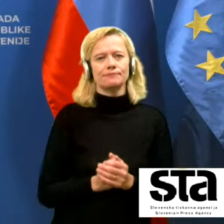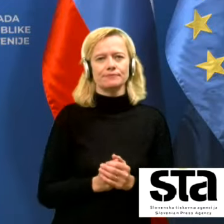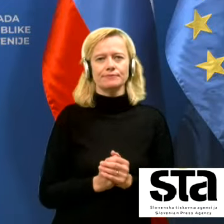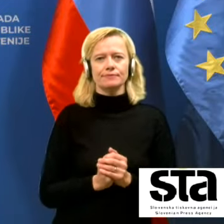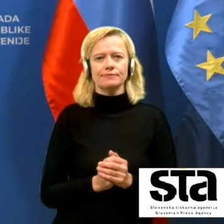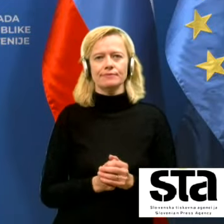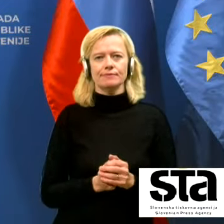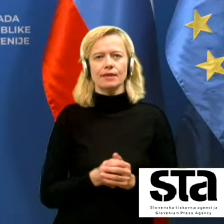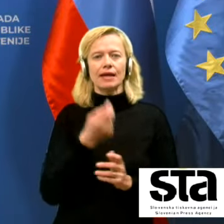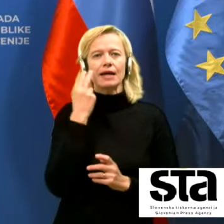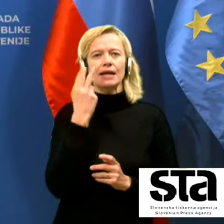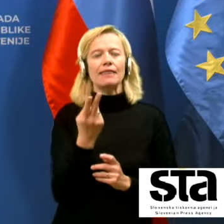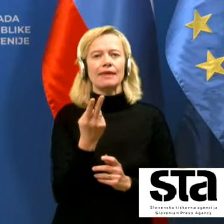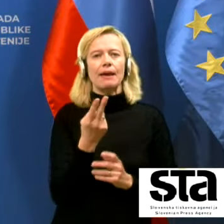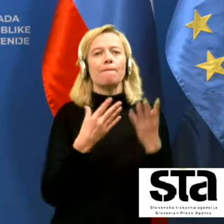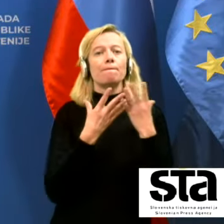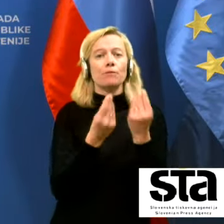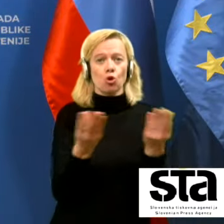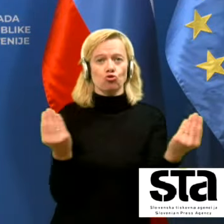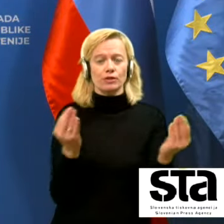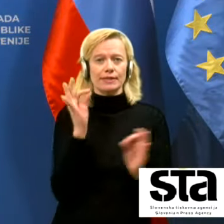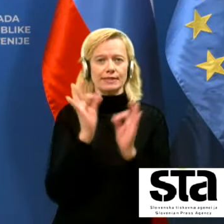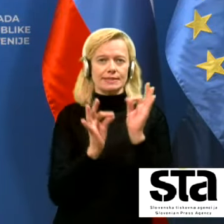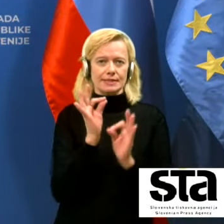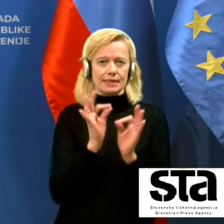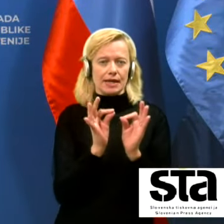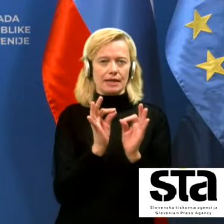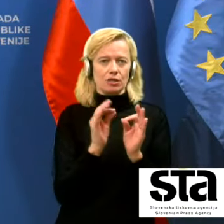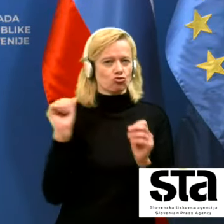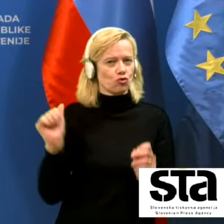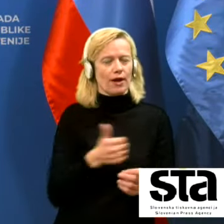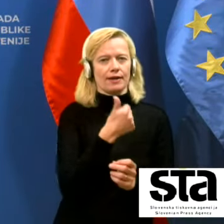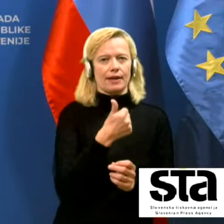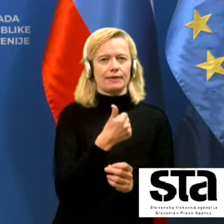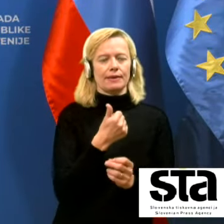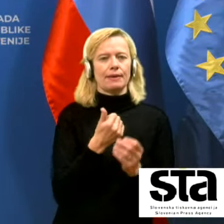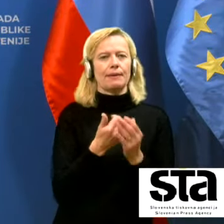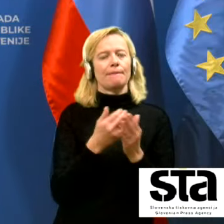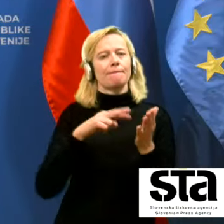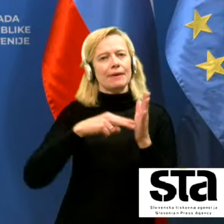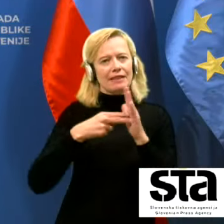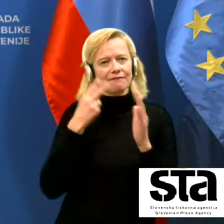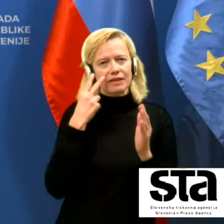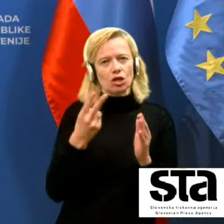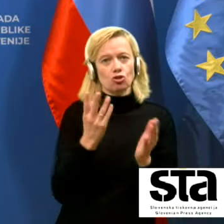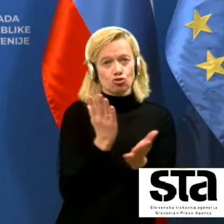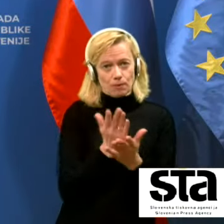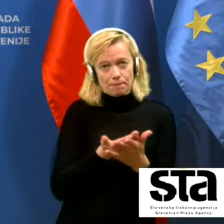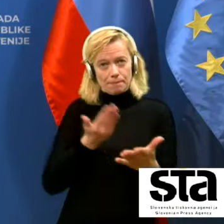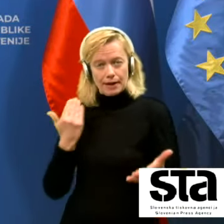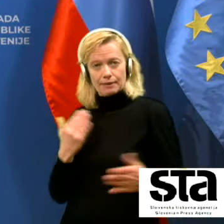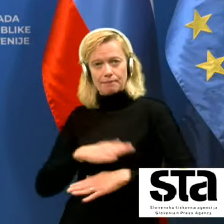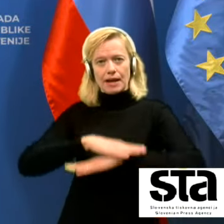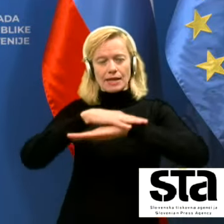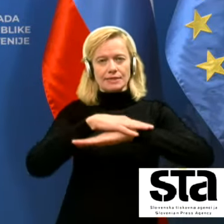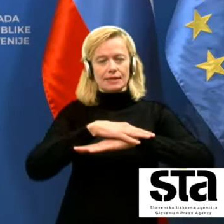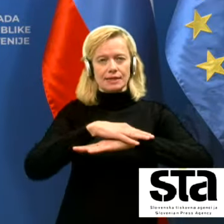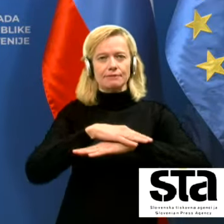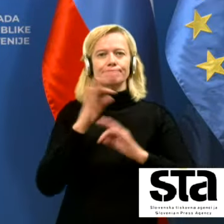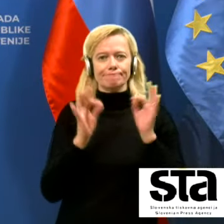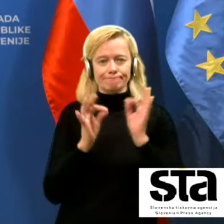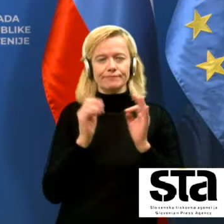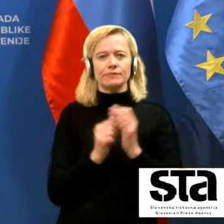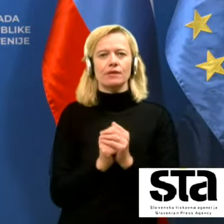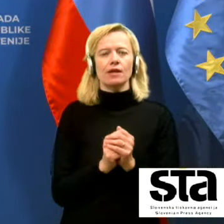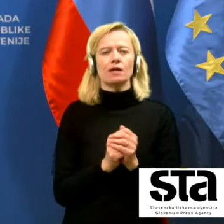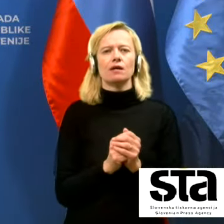Ja, zdaj glede množičnega testiranja še enkrat. Zdaj predvideno je že sveda pred prazniki. Dogovarjali smo se, da bi